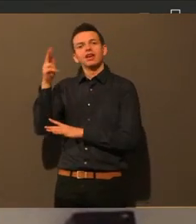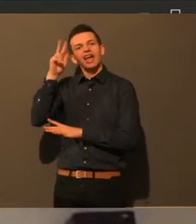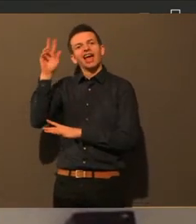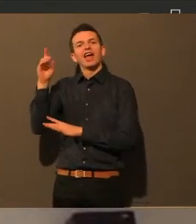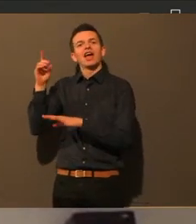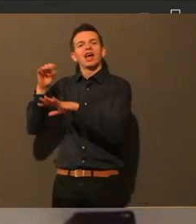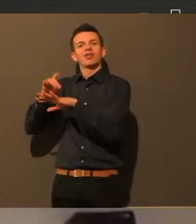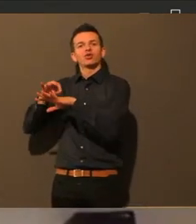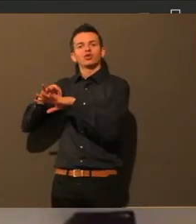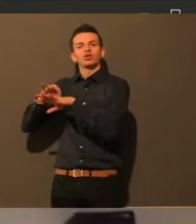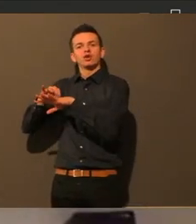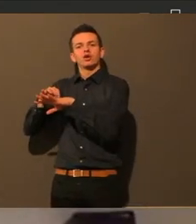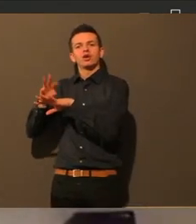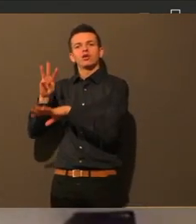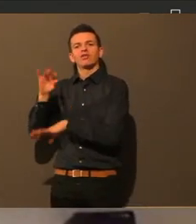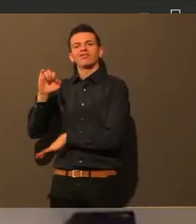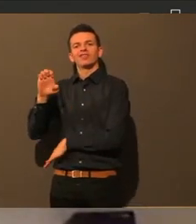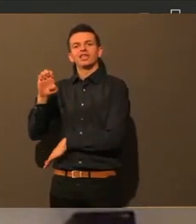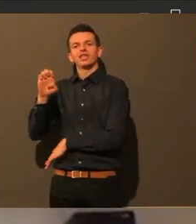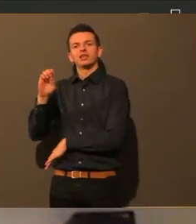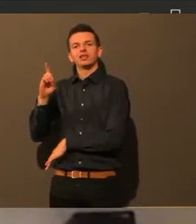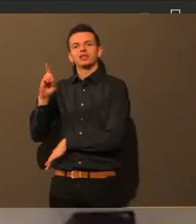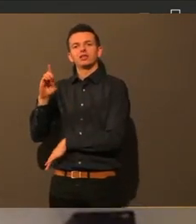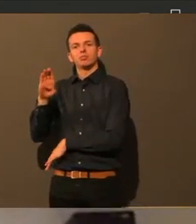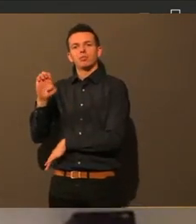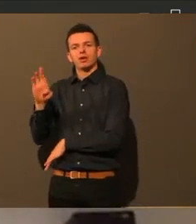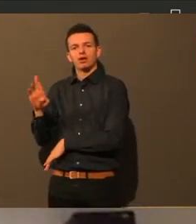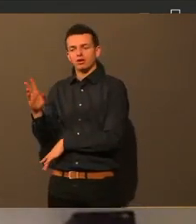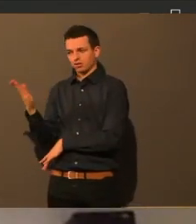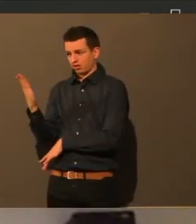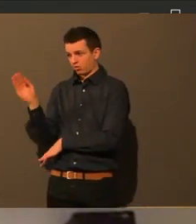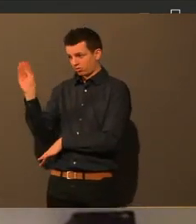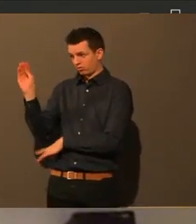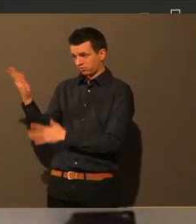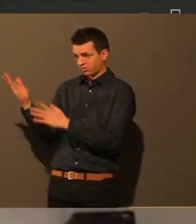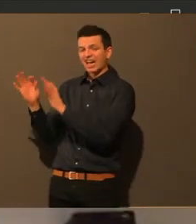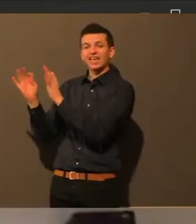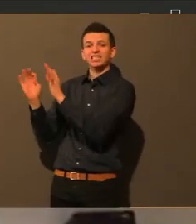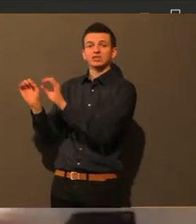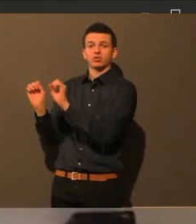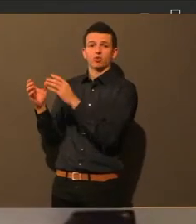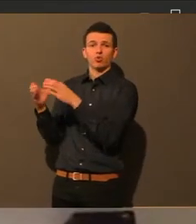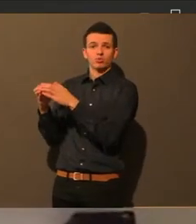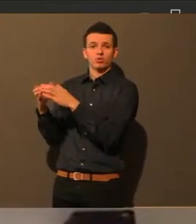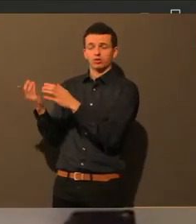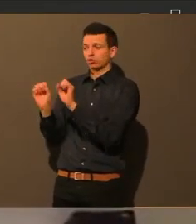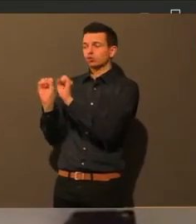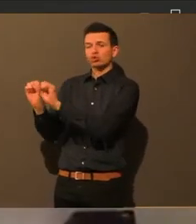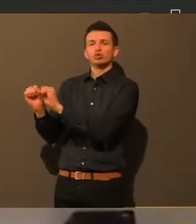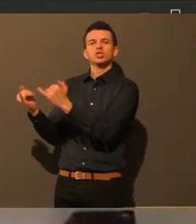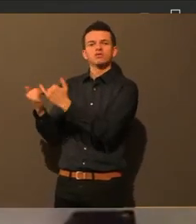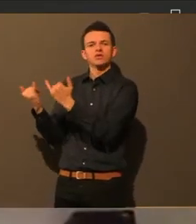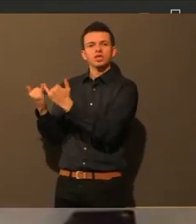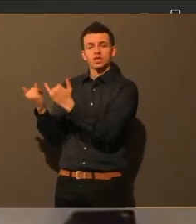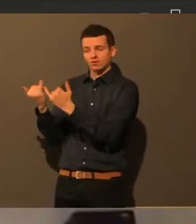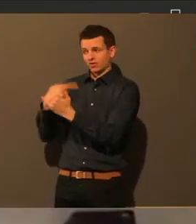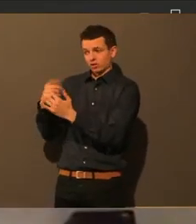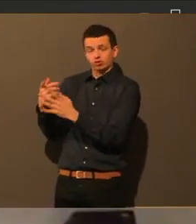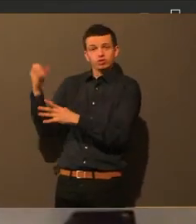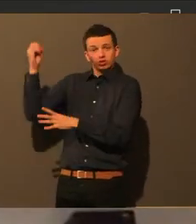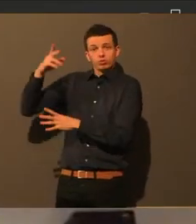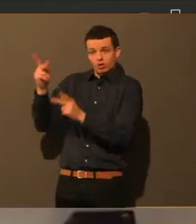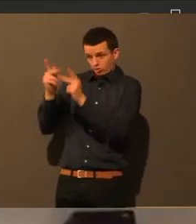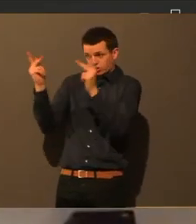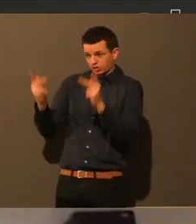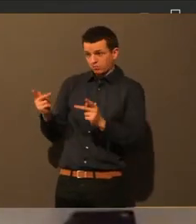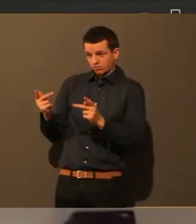Sommer hinweg gemacht haben, um uns vorzubereiten, dass die Risikogruppen geschützt werden? Wollen Sie das vielleicht übernehmen?